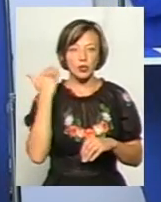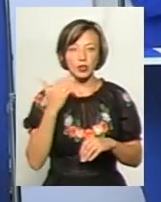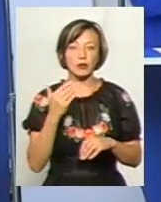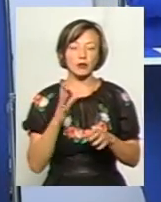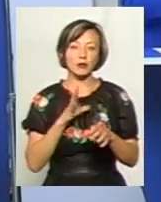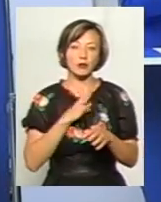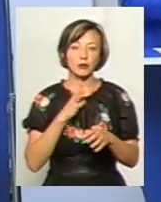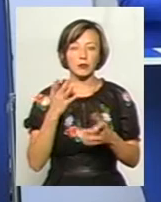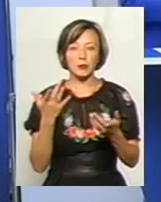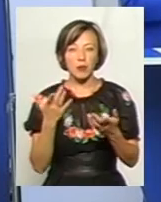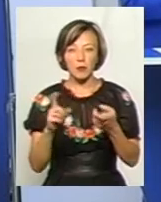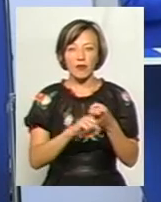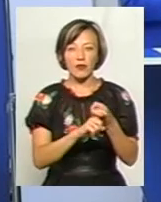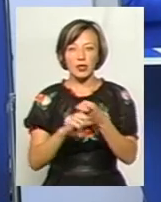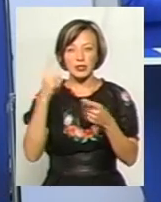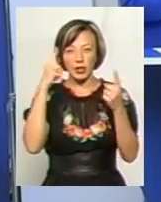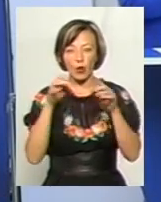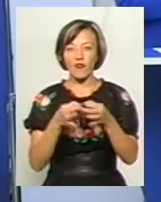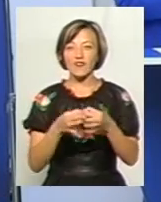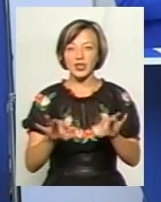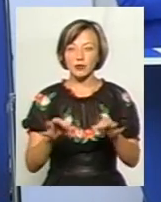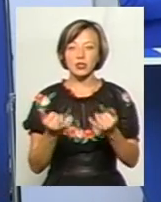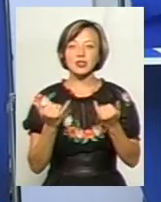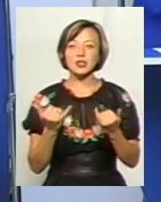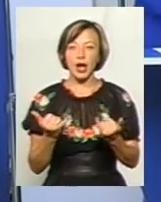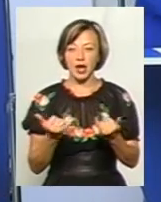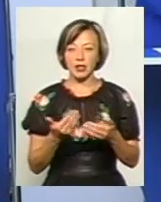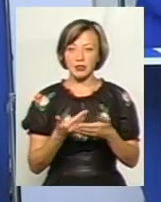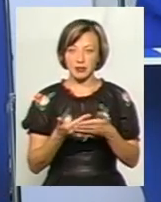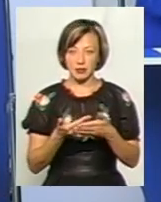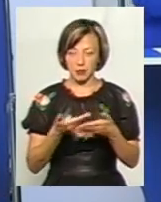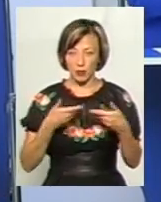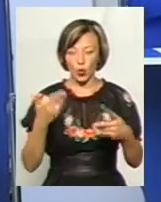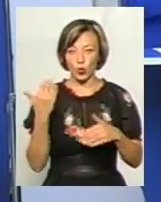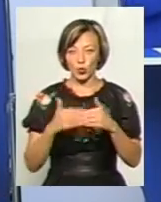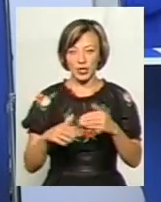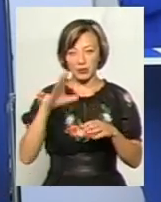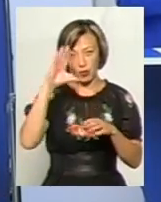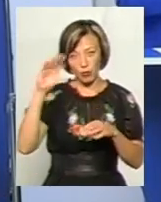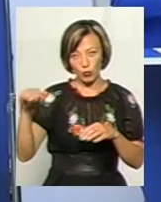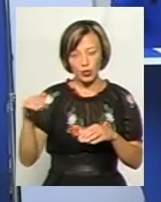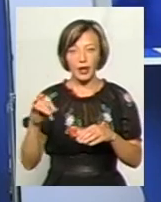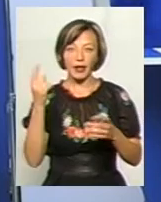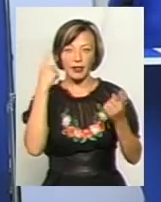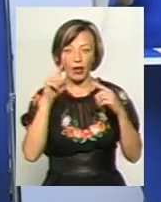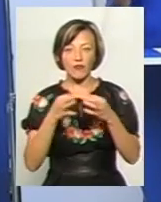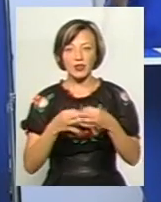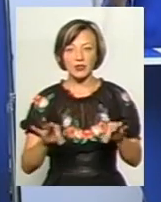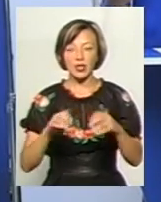перегукувалася, напевно, з ідеєю визволення. Зараз ми відійшли від ідеї визволення, а говоримо про ідею створення